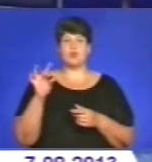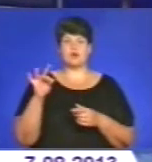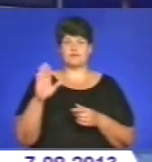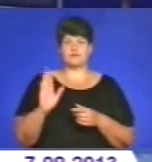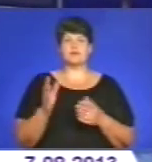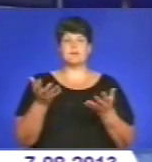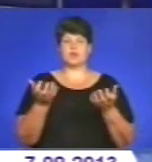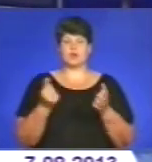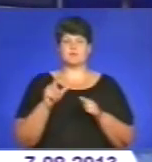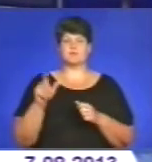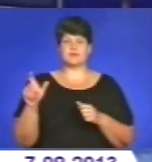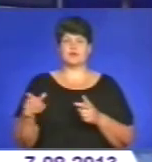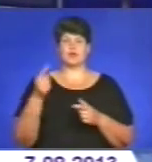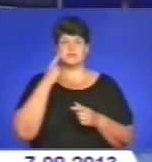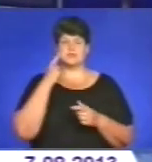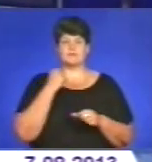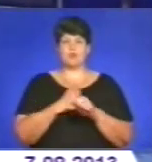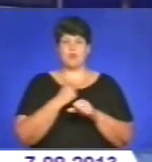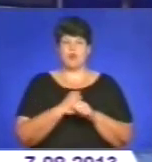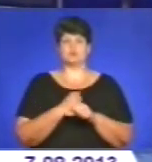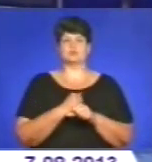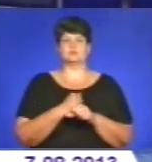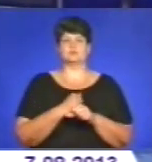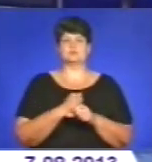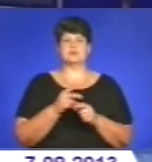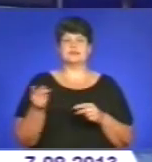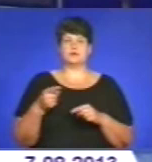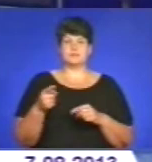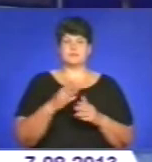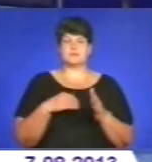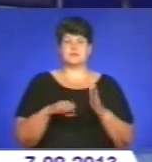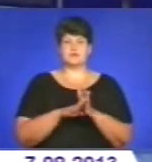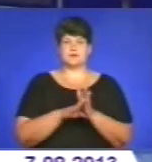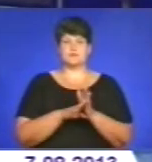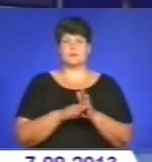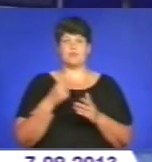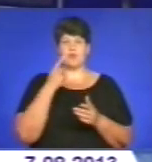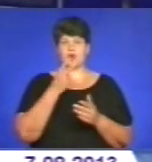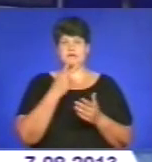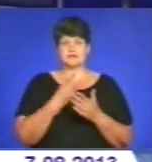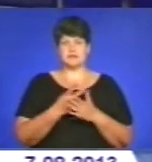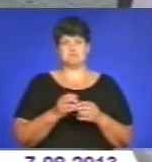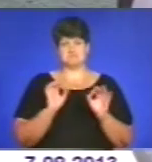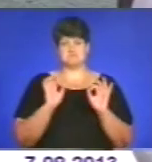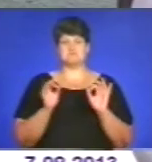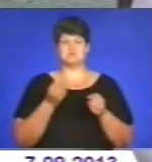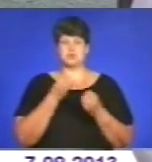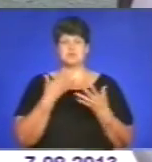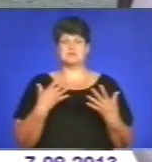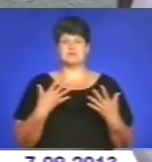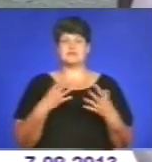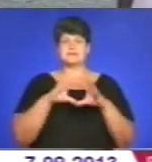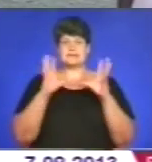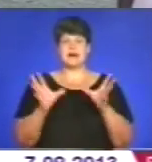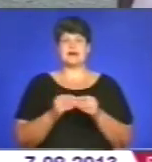і оцінив роботу тернопільського підрозділу. Показники, зі слів Володимира Резнікова, позитивні. Загальна